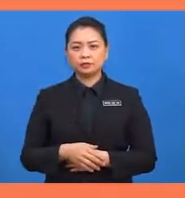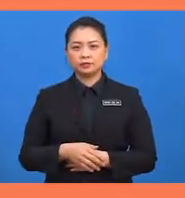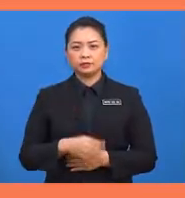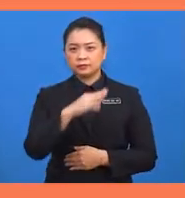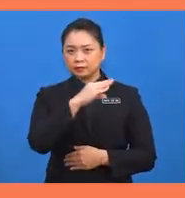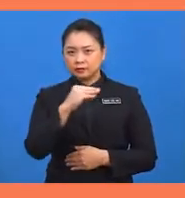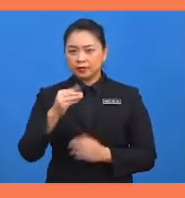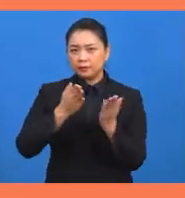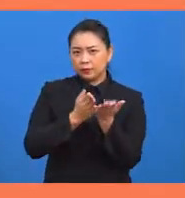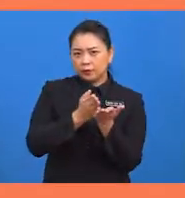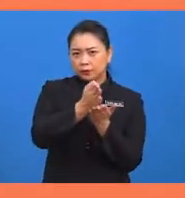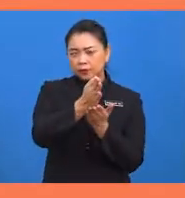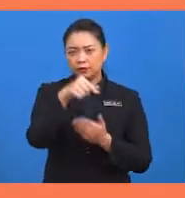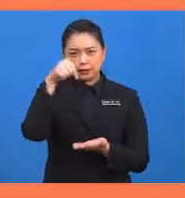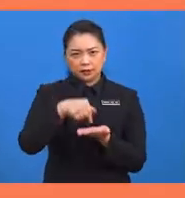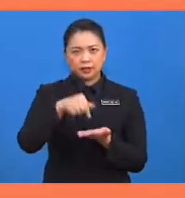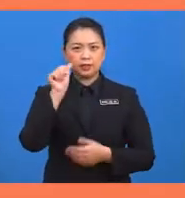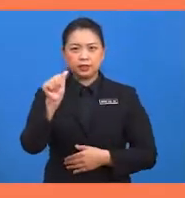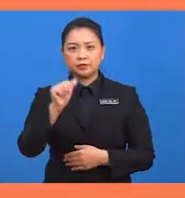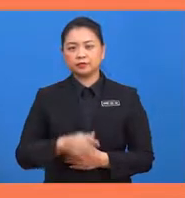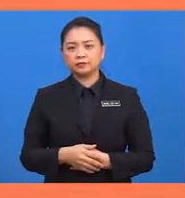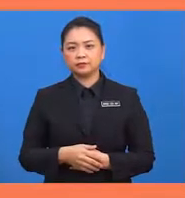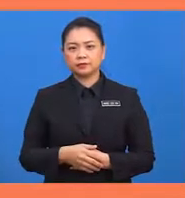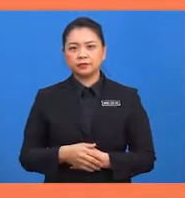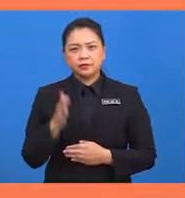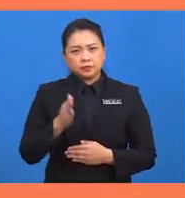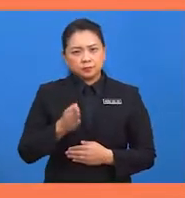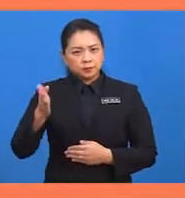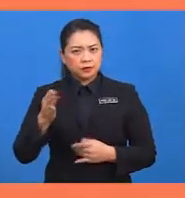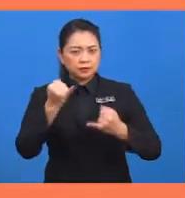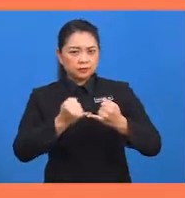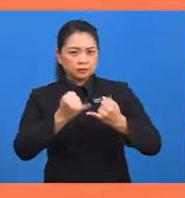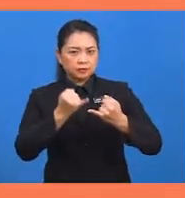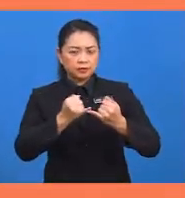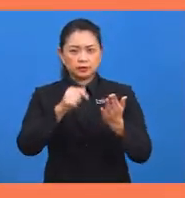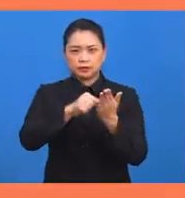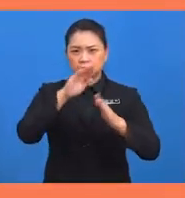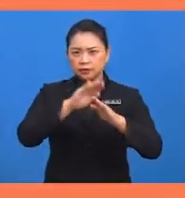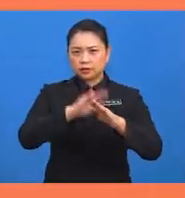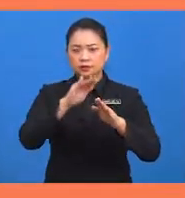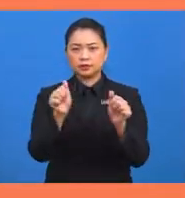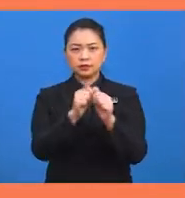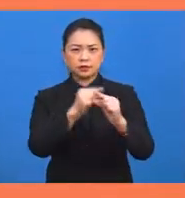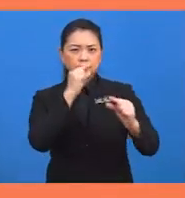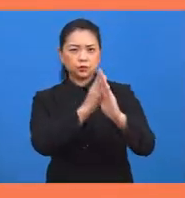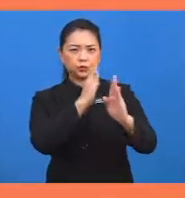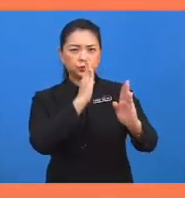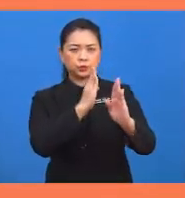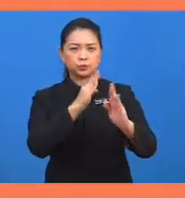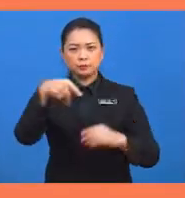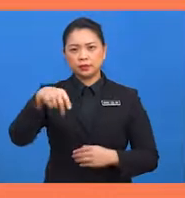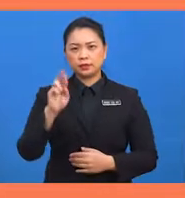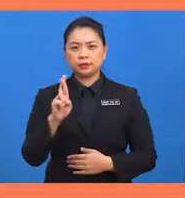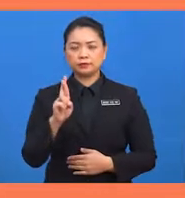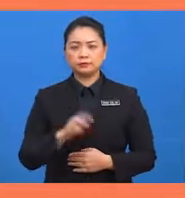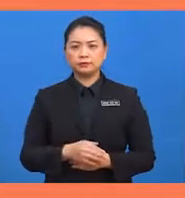melalui titik A. Di sebelah hujung titik sentuhan dengan garis lurus BR,